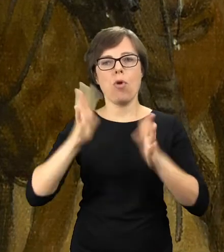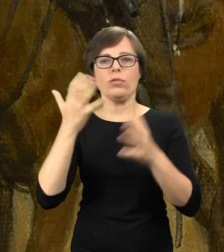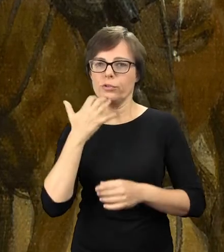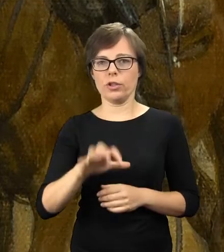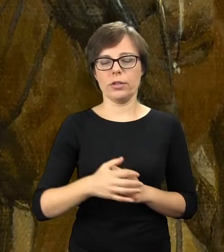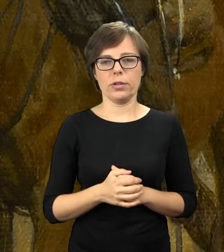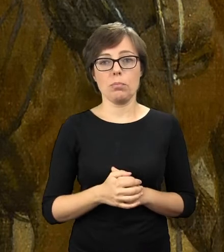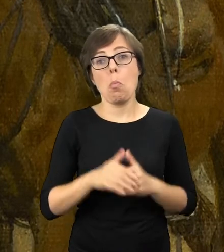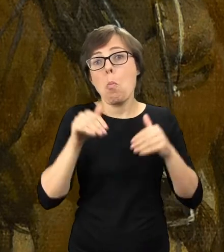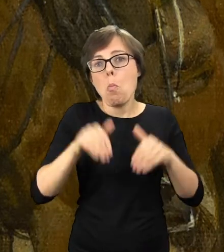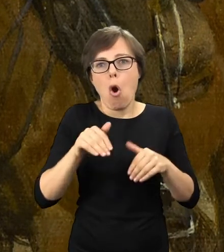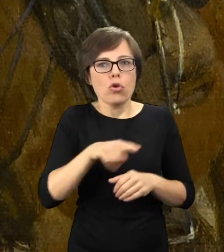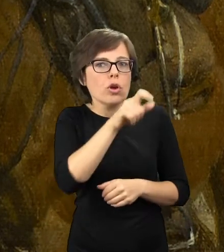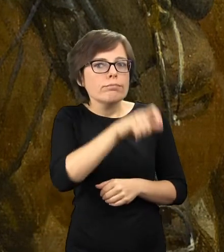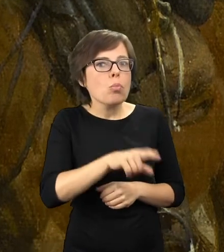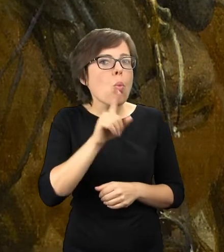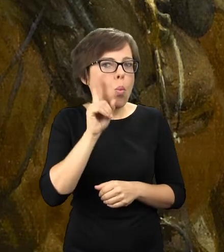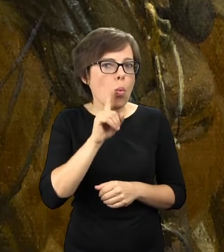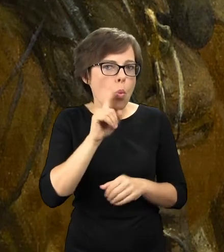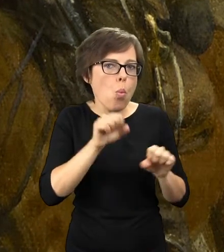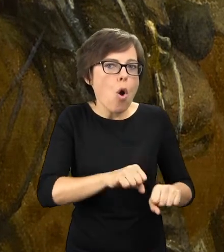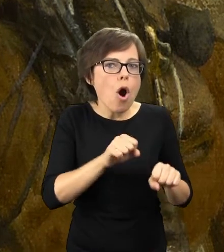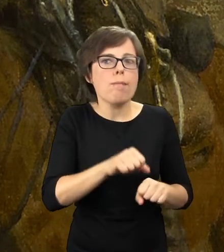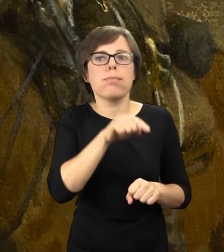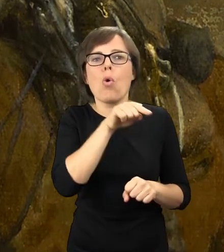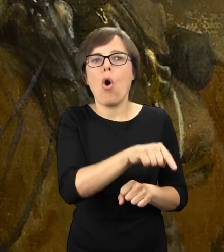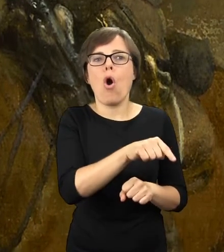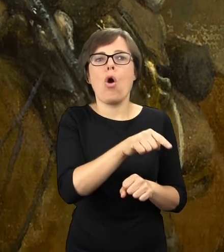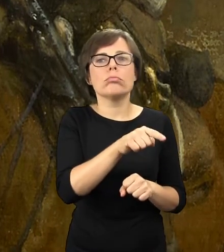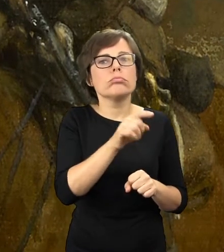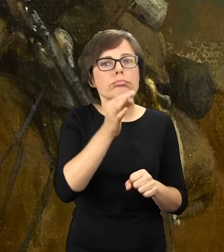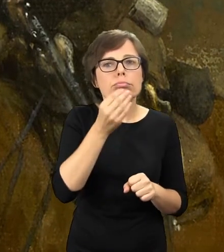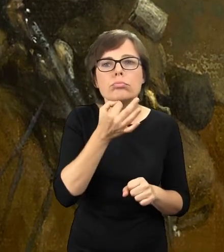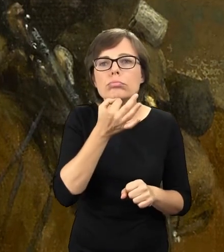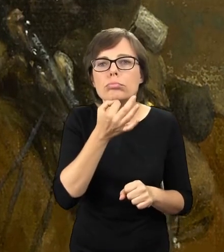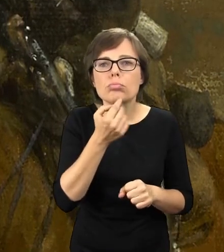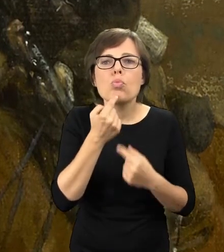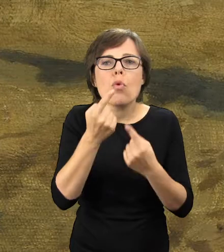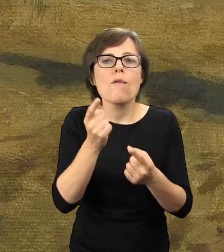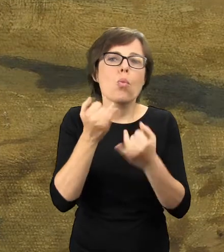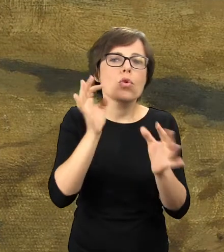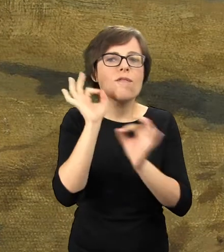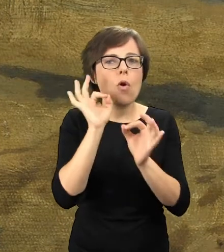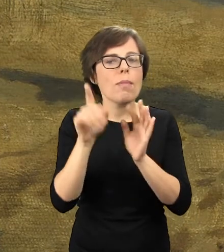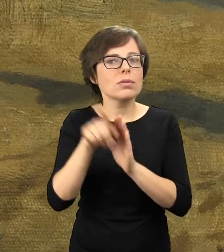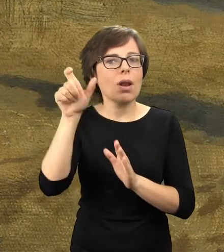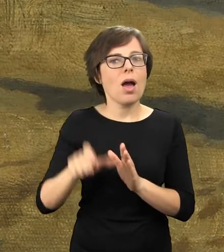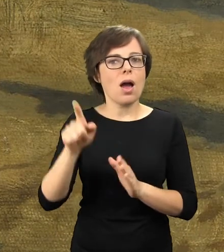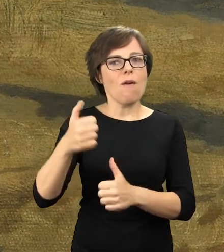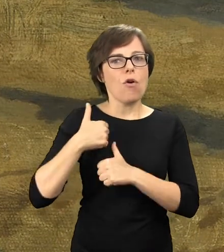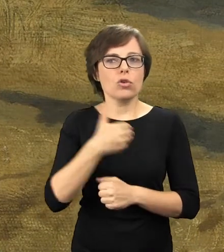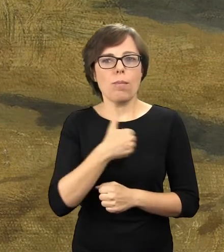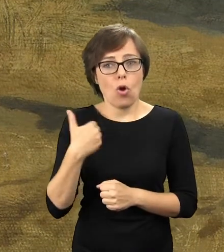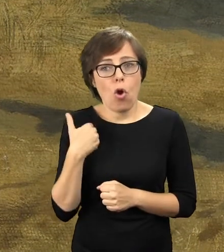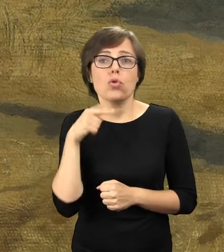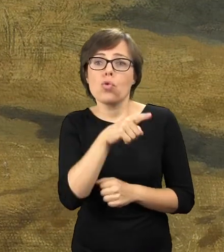udziela właśnie informacji polskim zwiadowcom, to pewnego rodzaju symbol